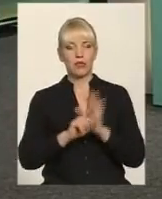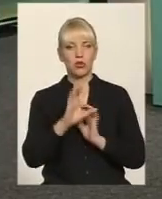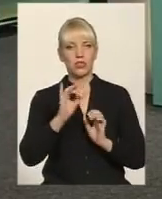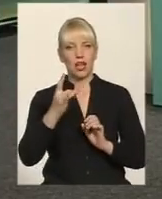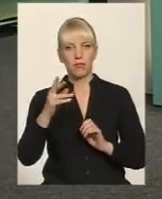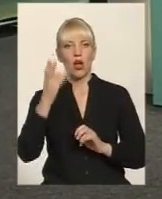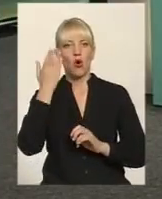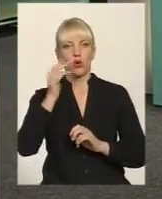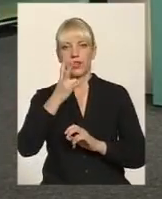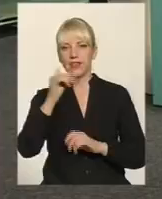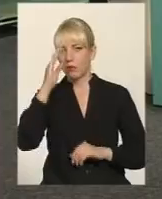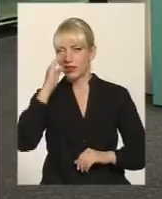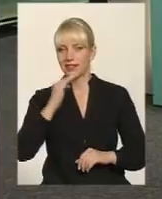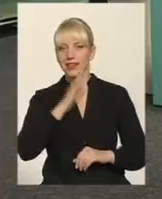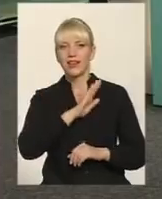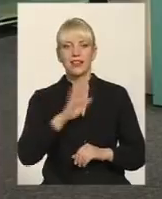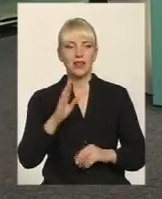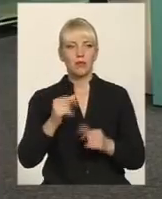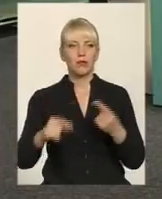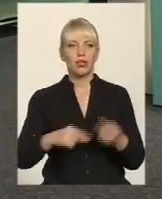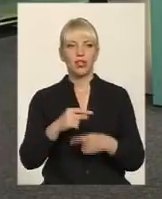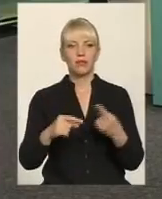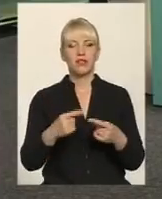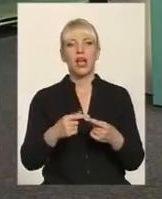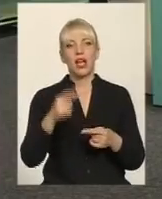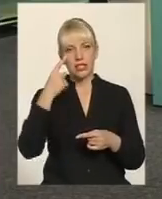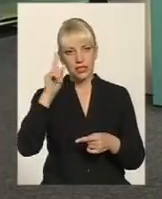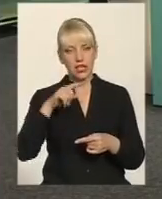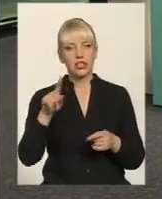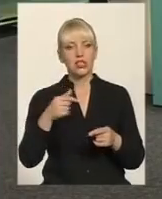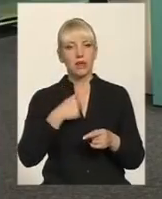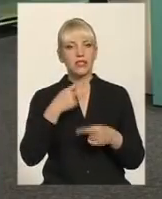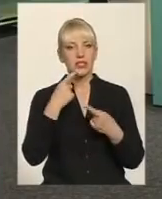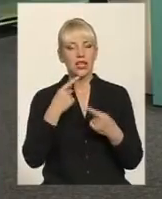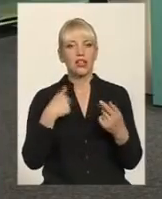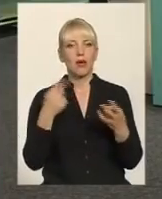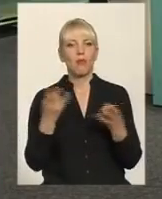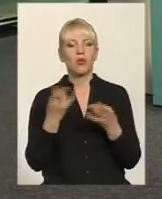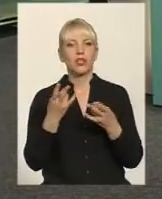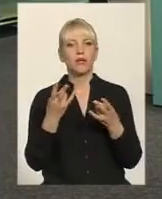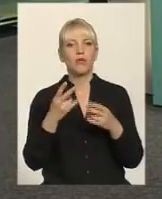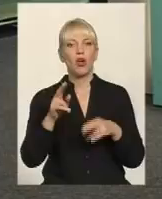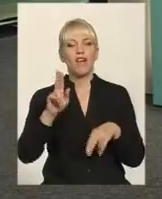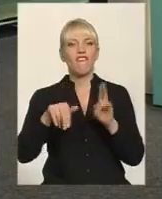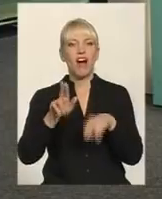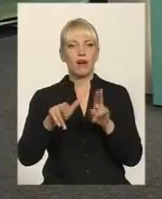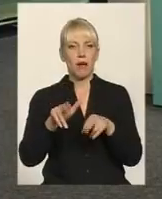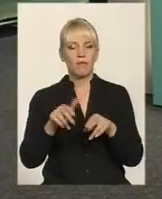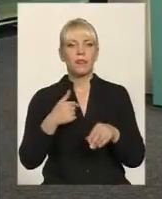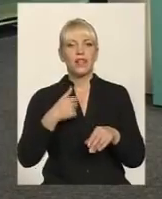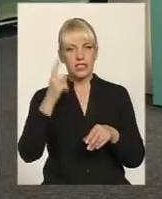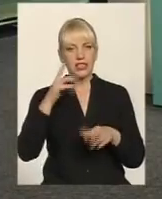ні батьки, ні сільські голови, ні підприємці, і нам сказали, нам потрібна фарба. Ви знаєте, скільки фарби на 189-й округ посприяли наші